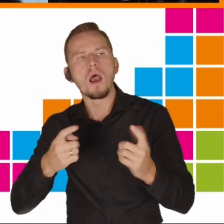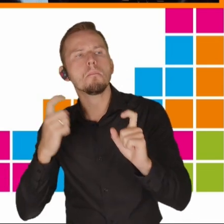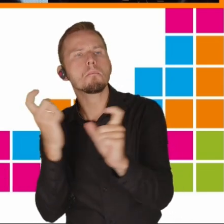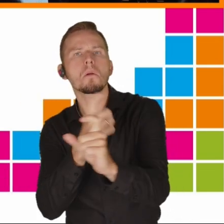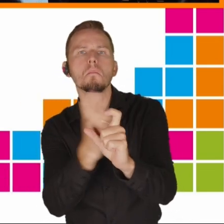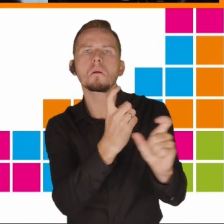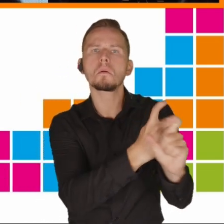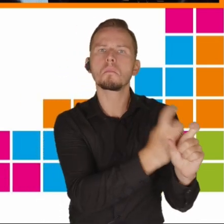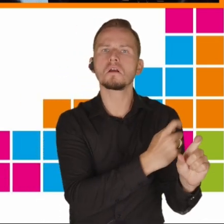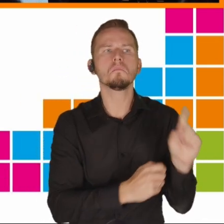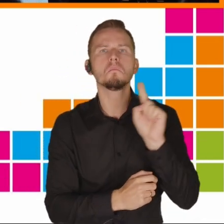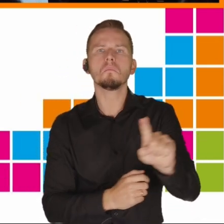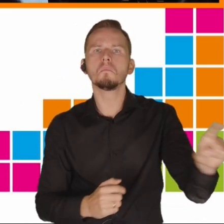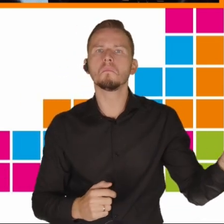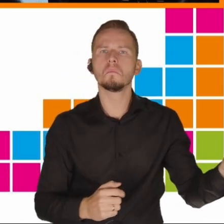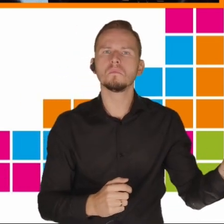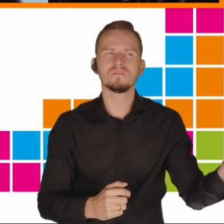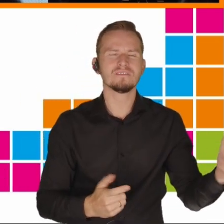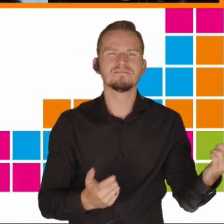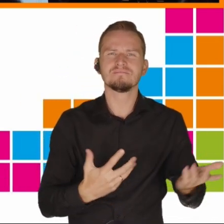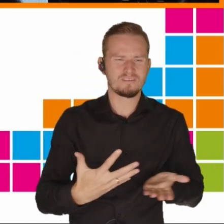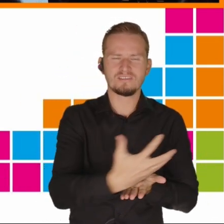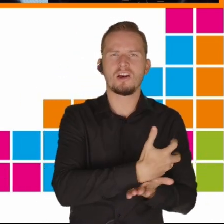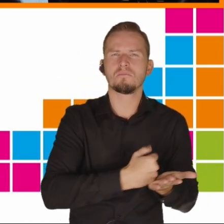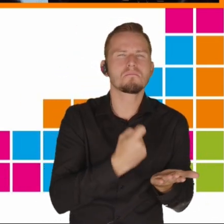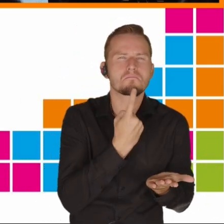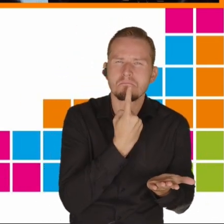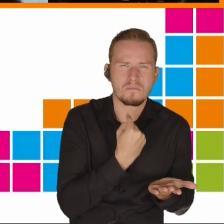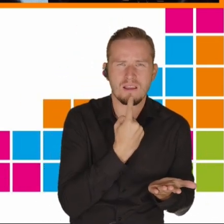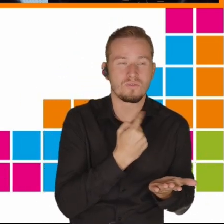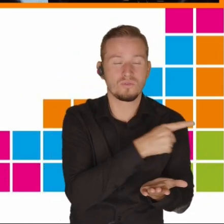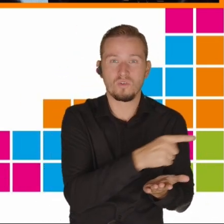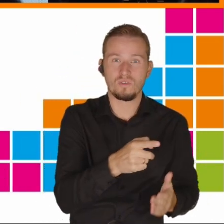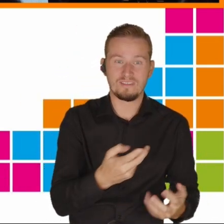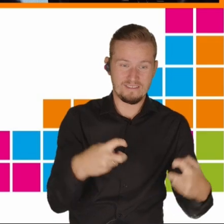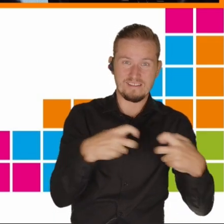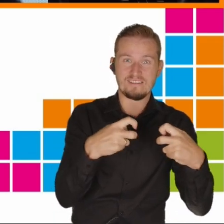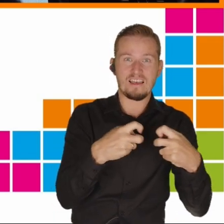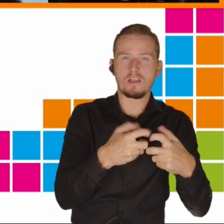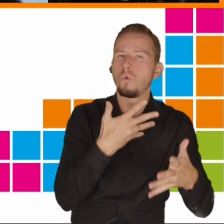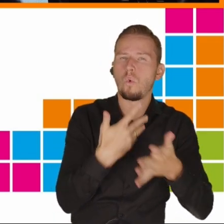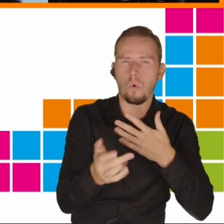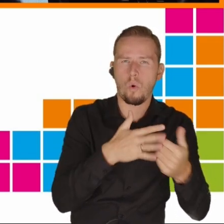o niskich dochodach, które nie mają dobrego łącza.